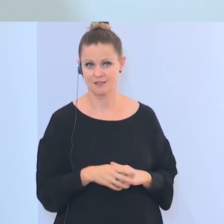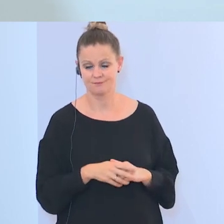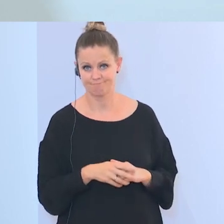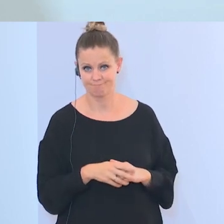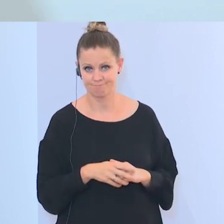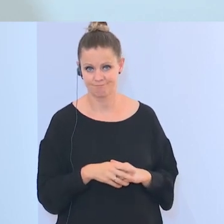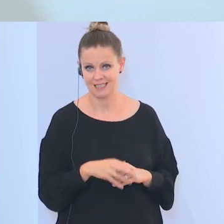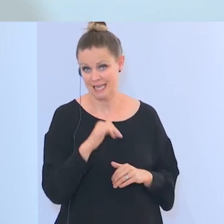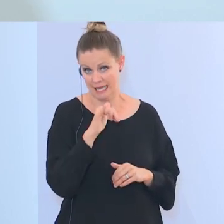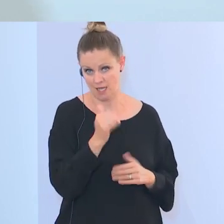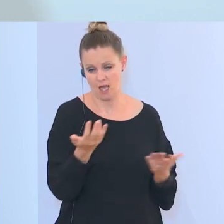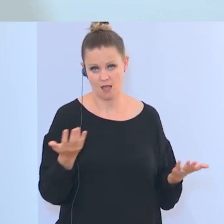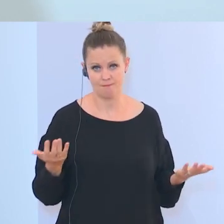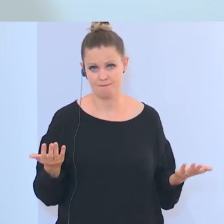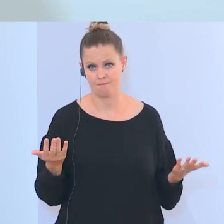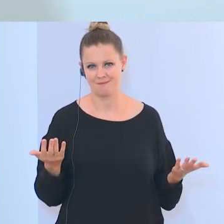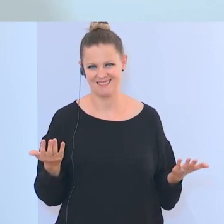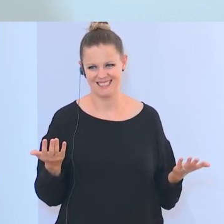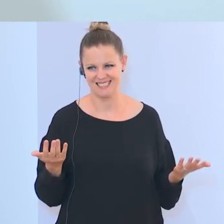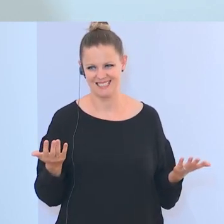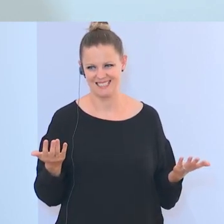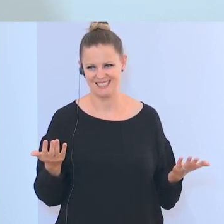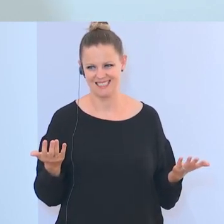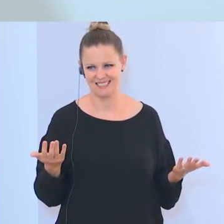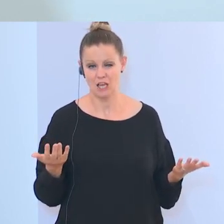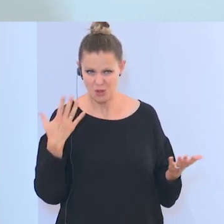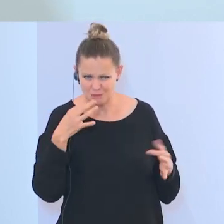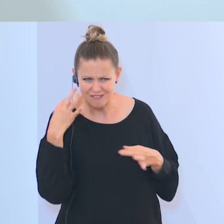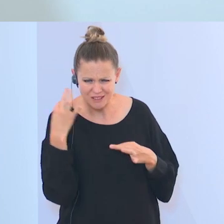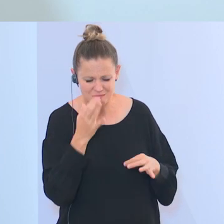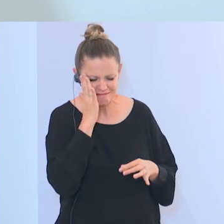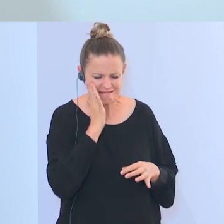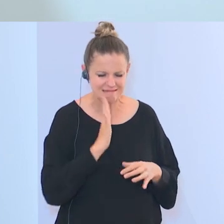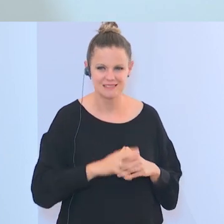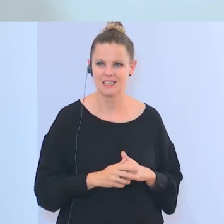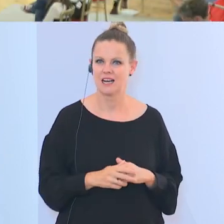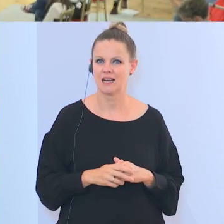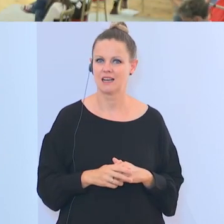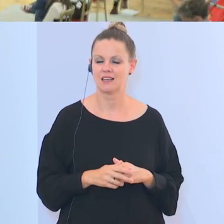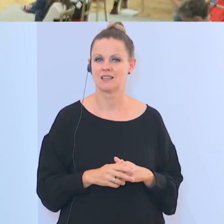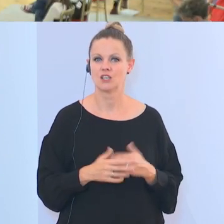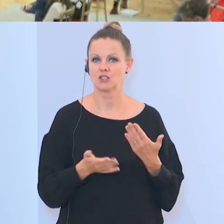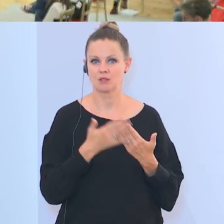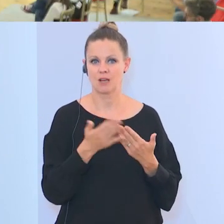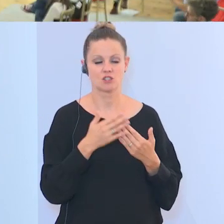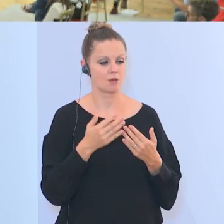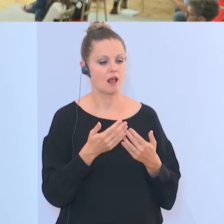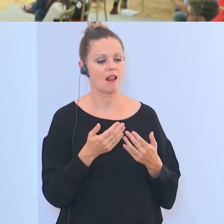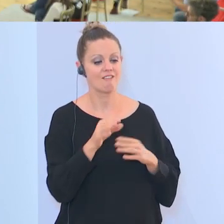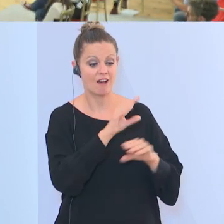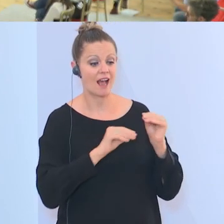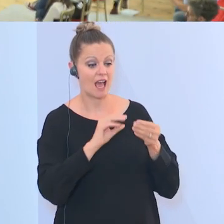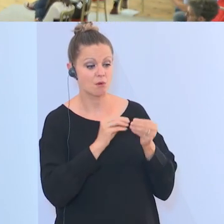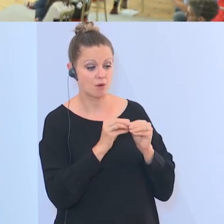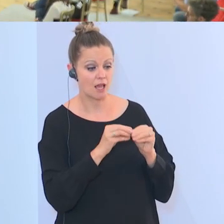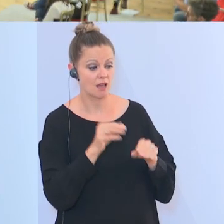ja, können Sie es noch einmal sagen, bitte? Ja, ich wollte fragen, wenn Sie jetzt irgendeinen problematischen Verein sozusagen